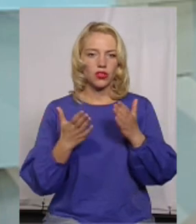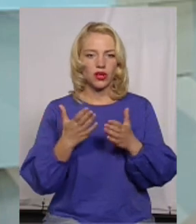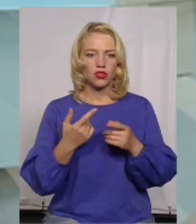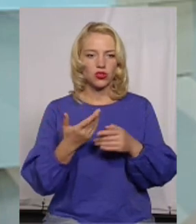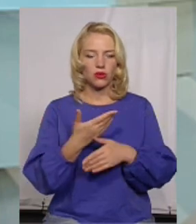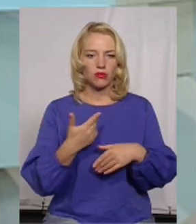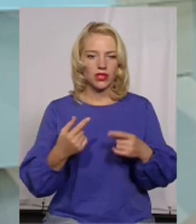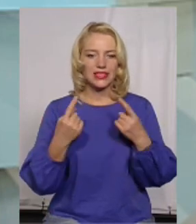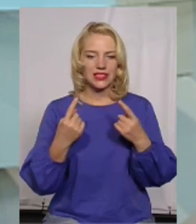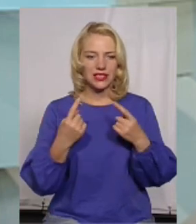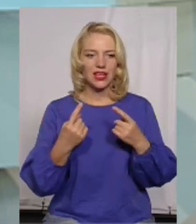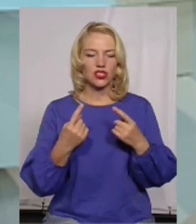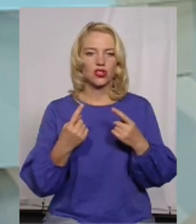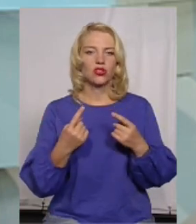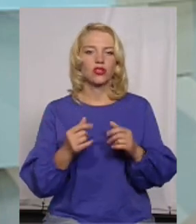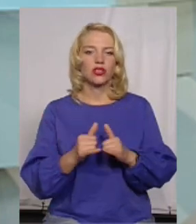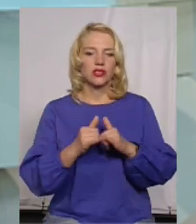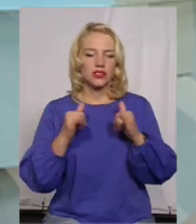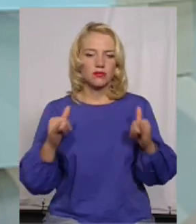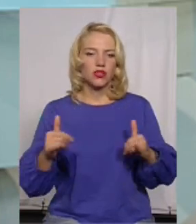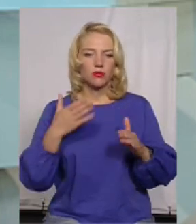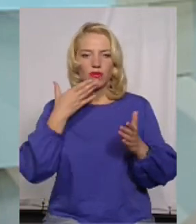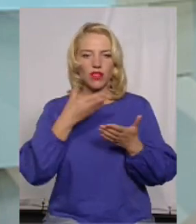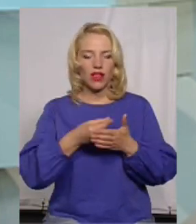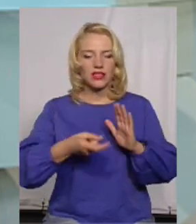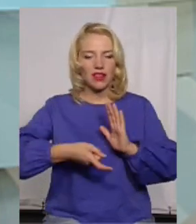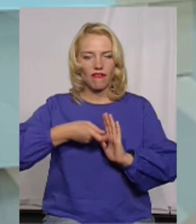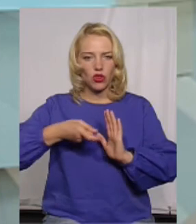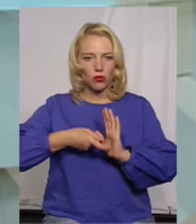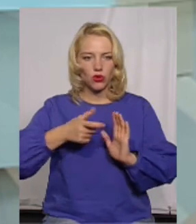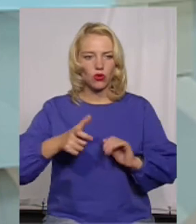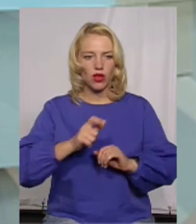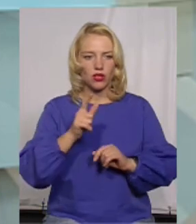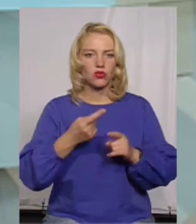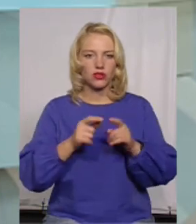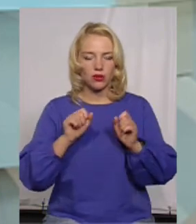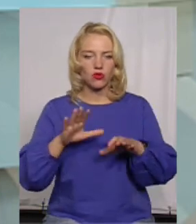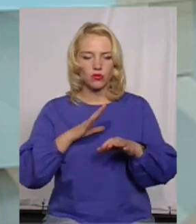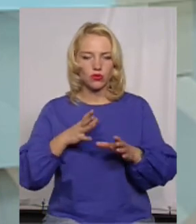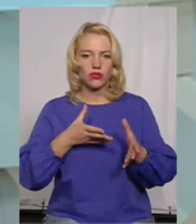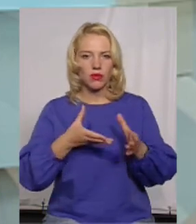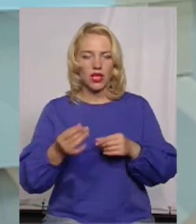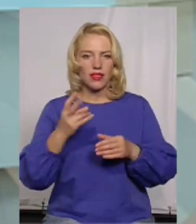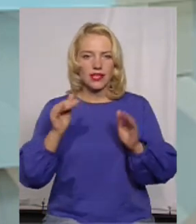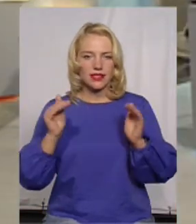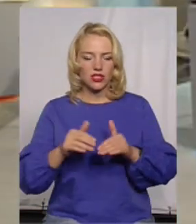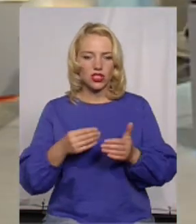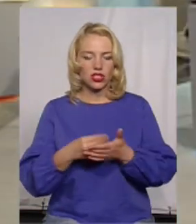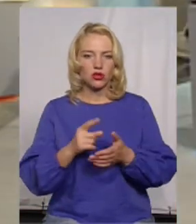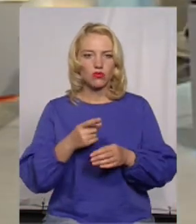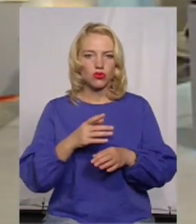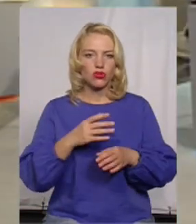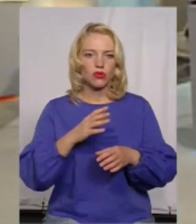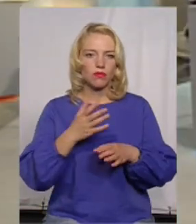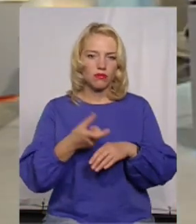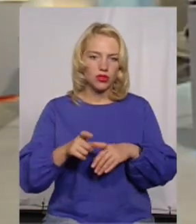значно збільшимо власний вид обуток газу. Тобто, оце може повпливати на зниження ціни. Тому що, якби, левова частина